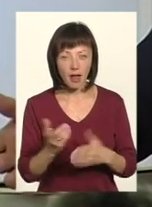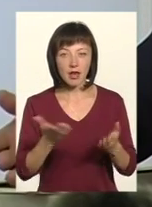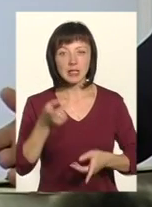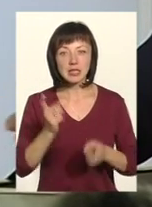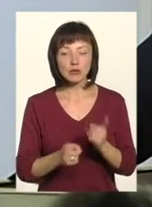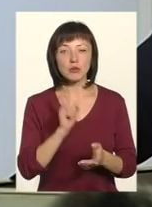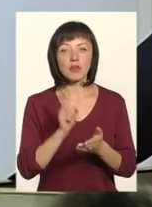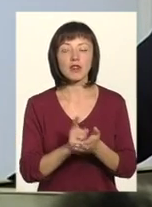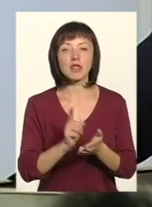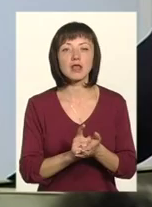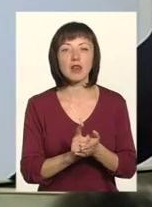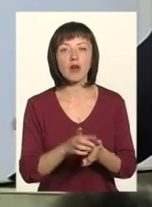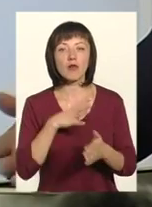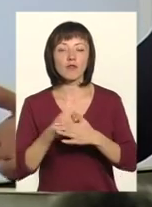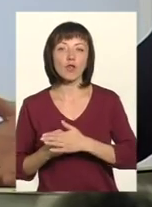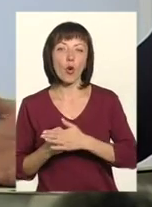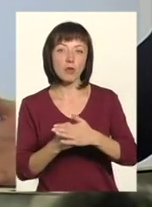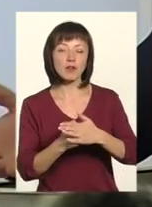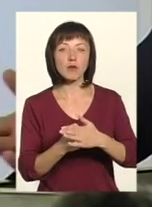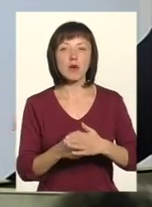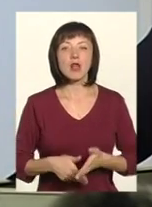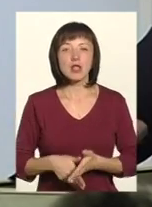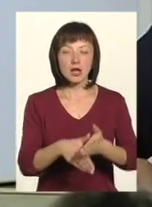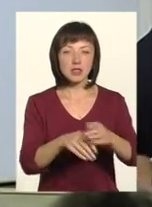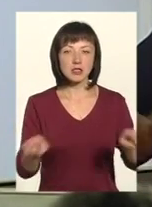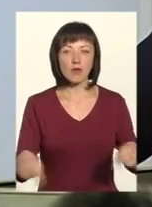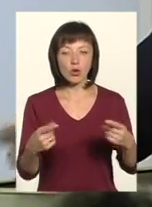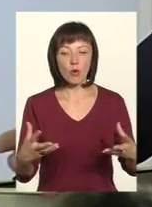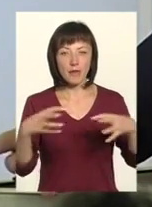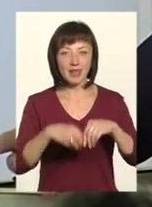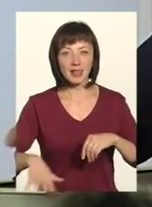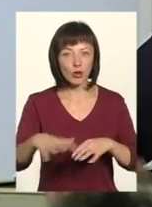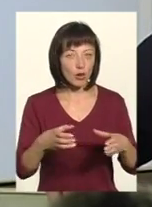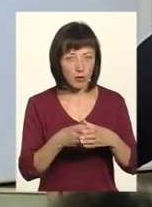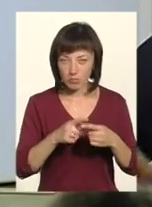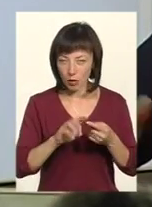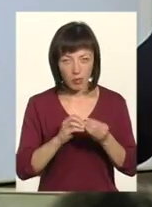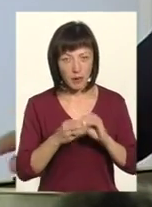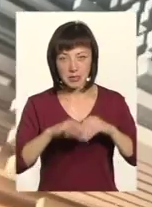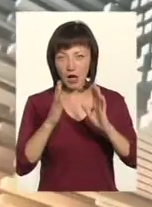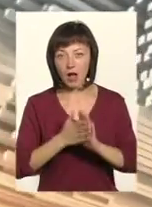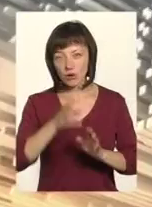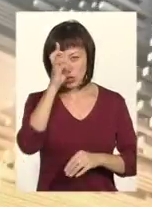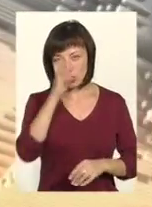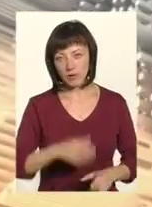дійсно повинні виступати локомотивом створення об'єднаних територіальних громад. Тому це проблема загальна державна.